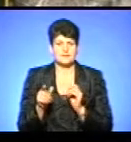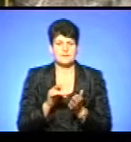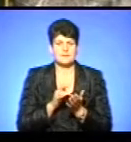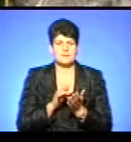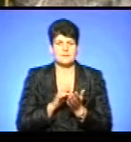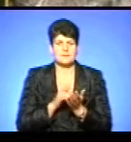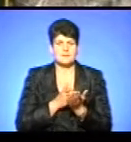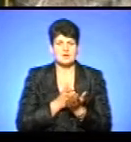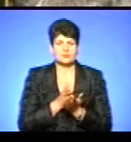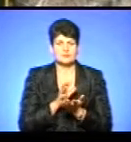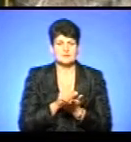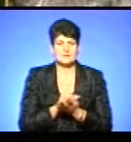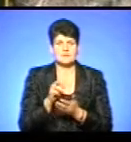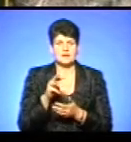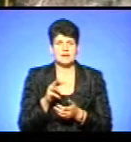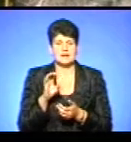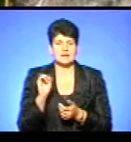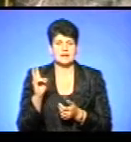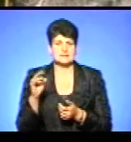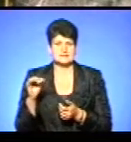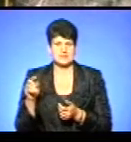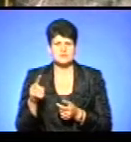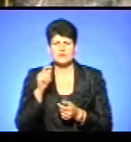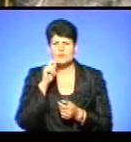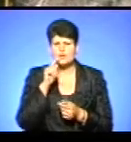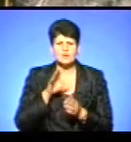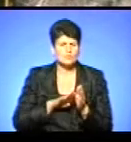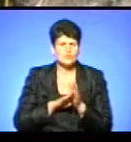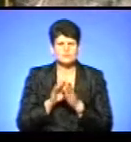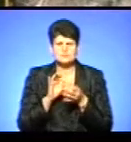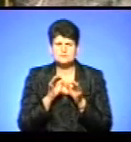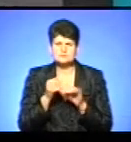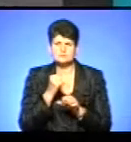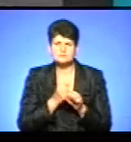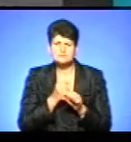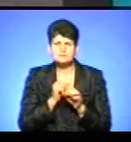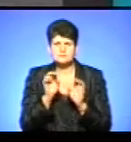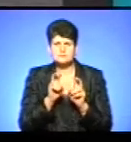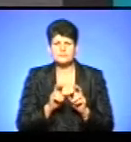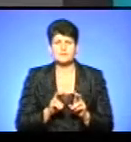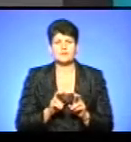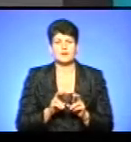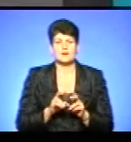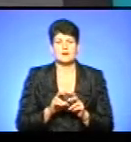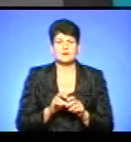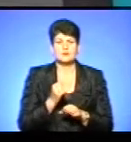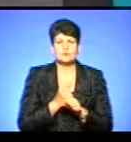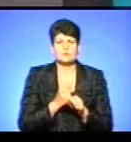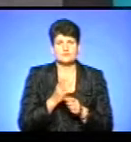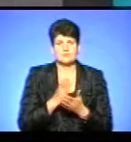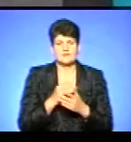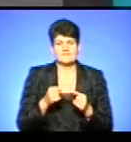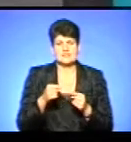займався Максим Семак. Він його ще в Україні повністю проробив детально. Проробив, щоб він мав відстань